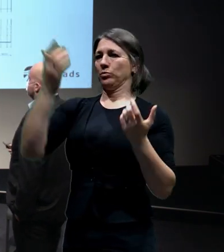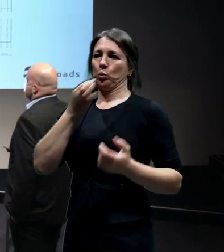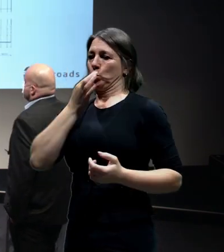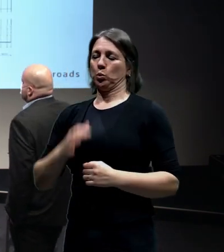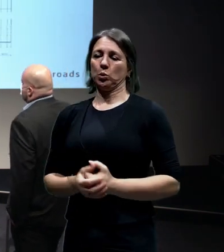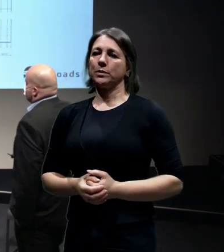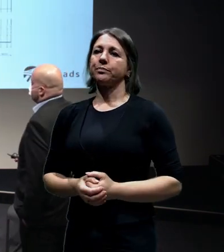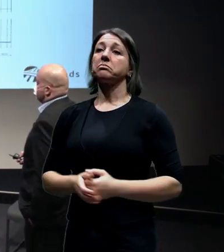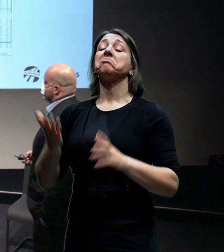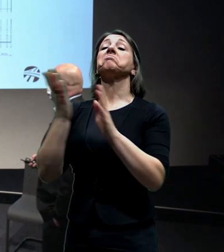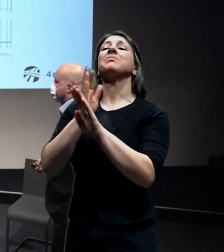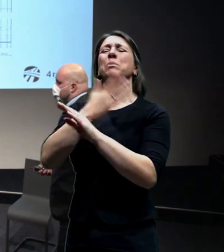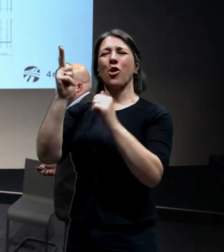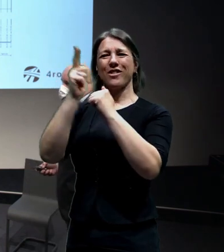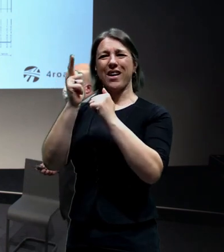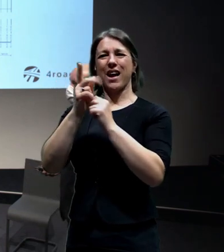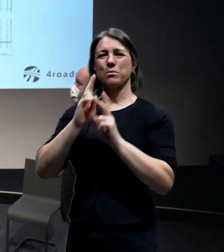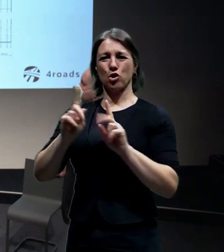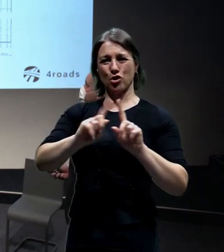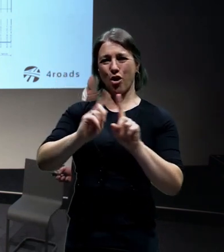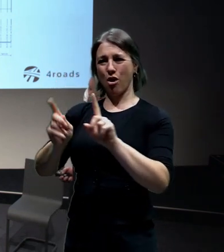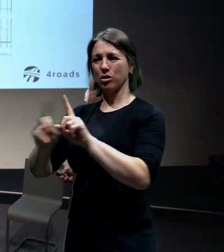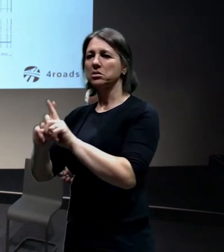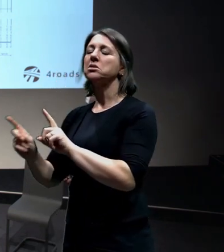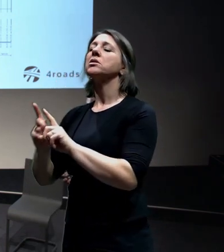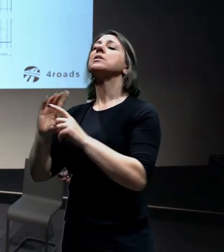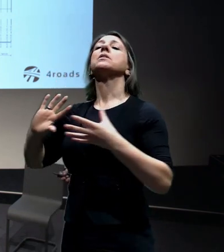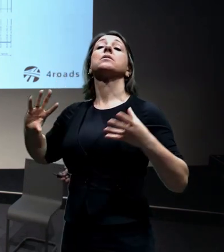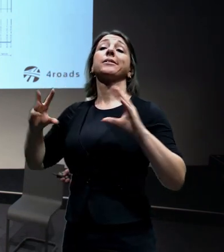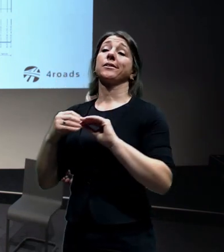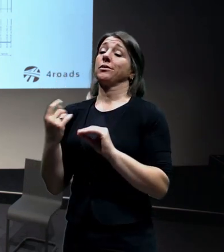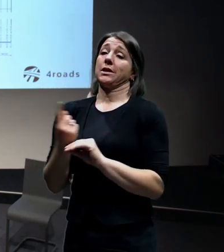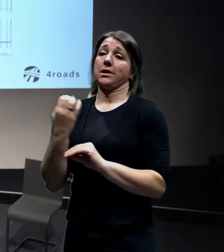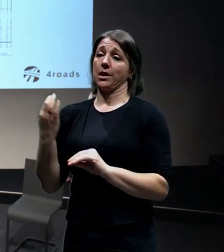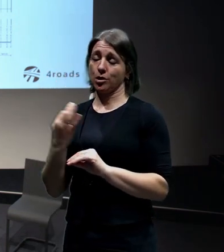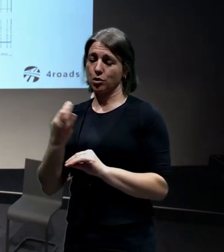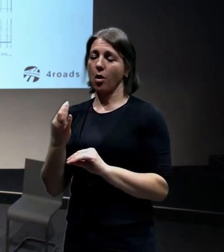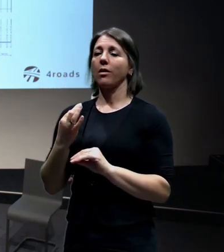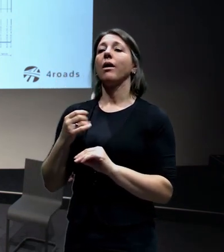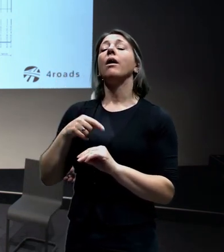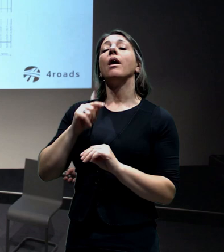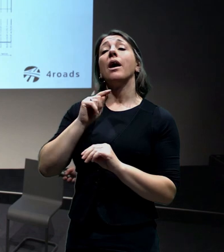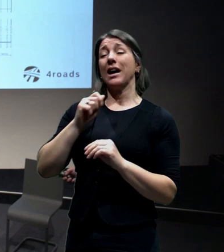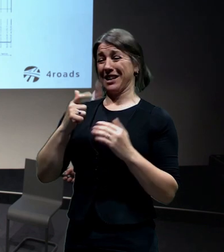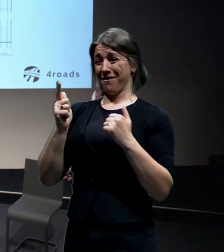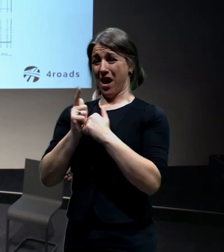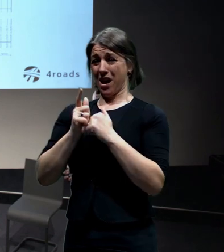Když to teďka schrnu, všechny ty varianty vykazovaly jednu nebo spíše několik